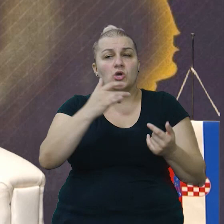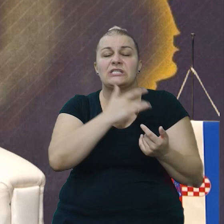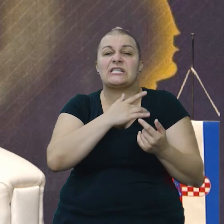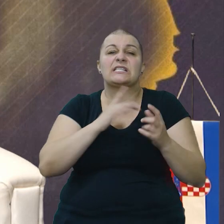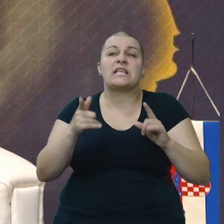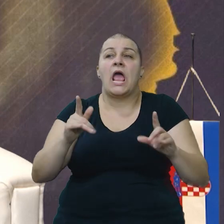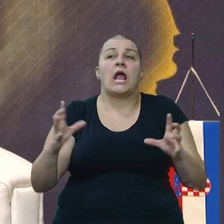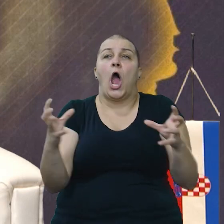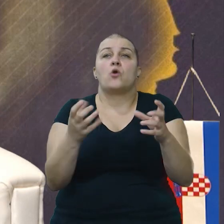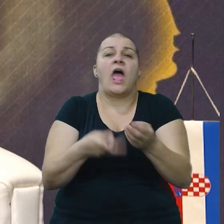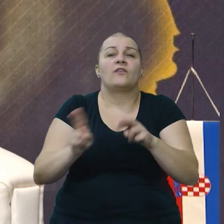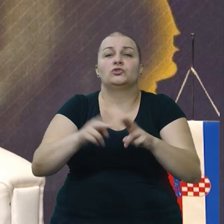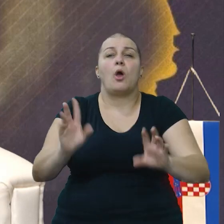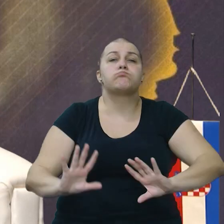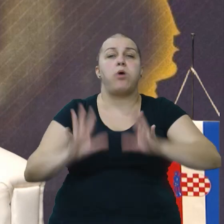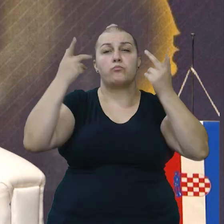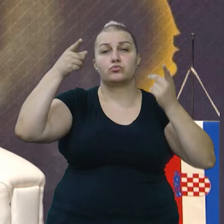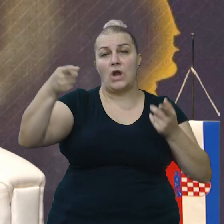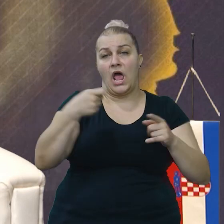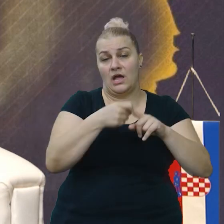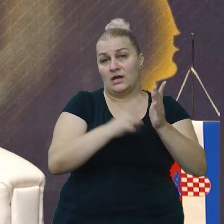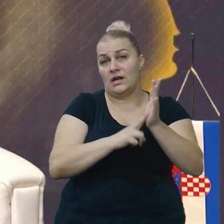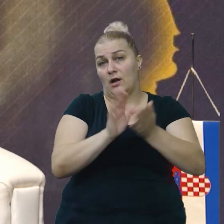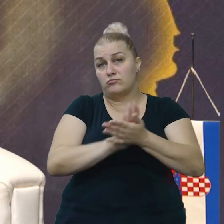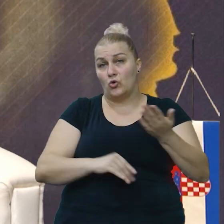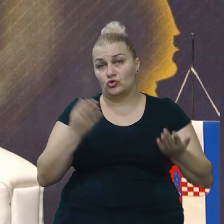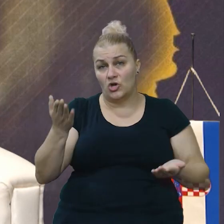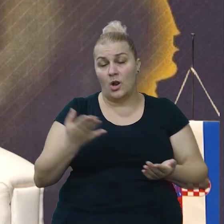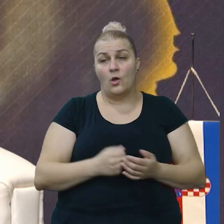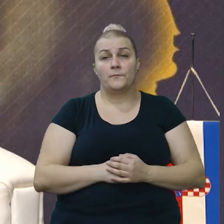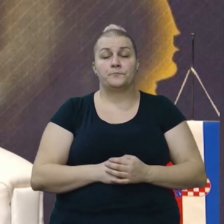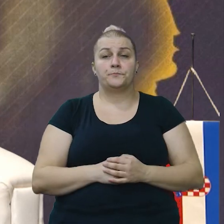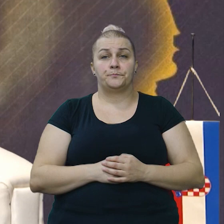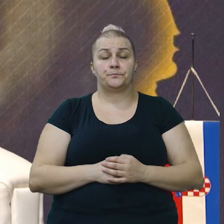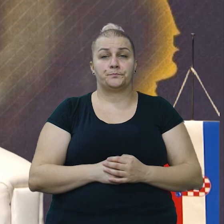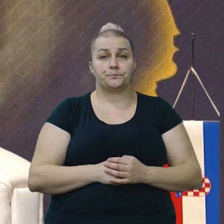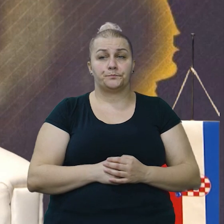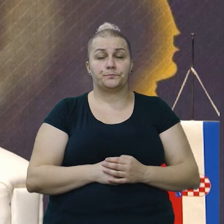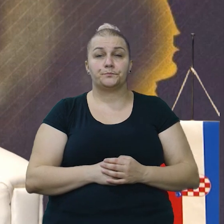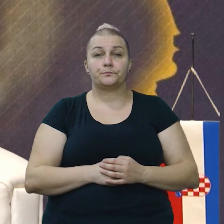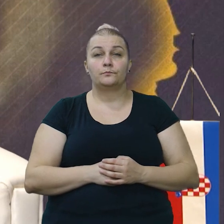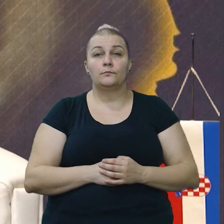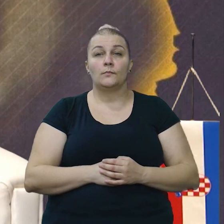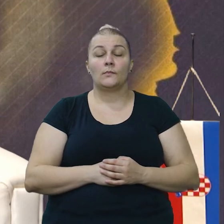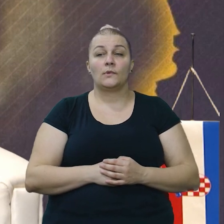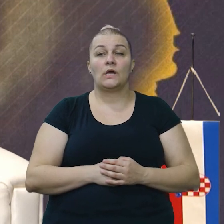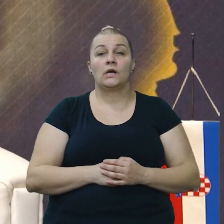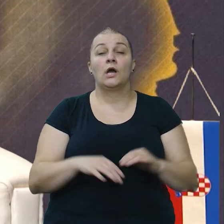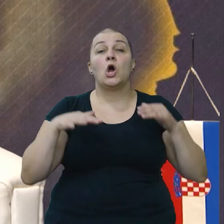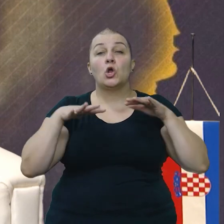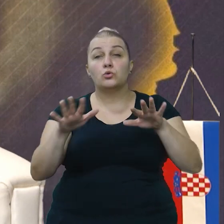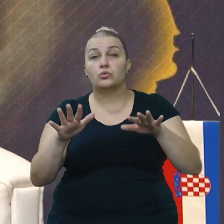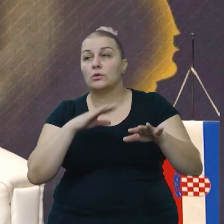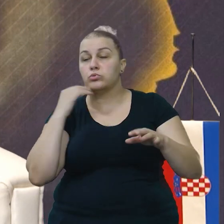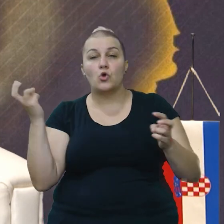četnički horda, hordi. I dolazili su ljudi da i nisi mogao